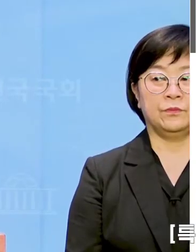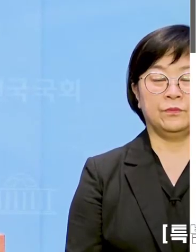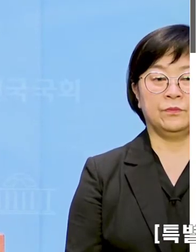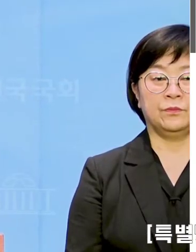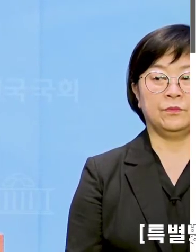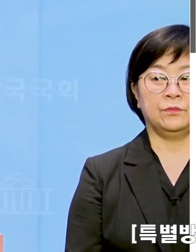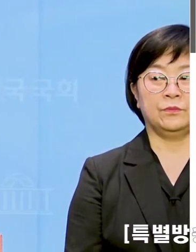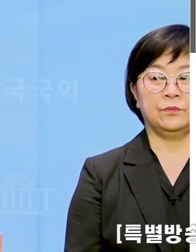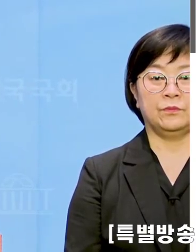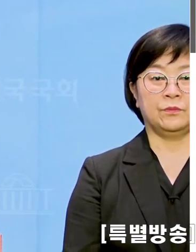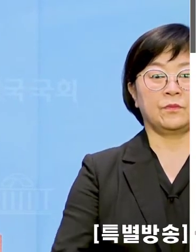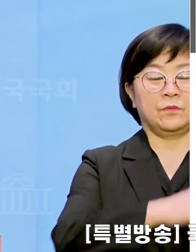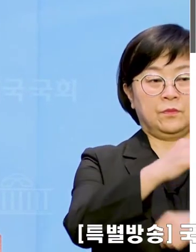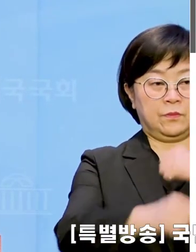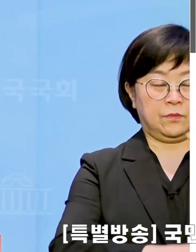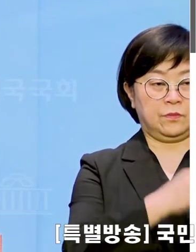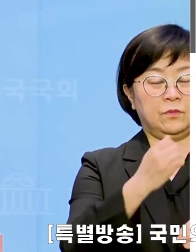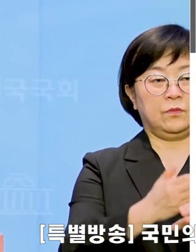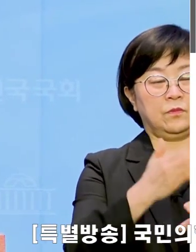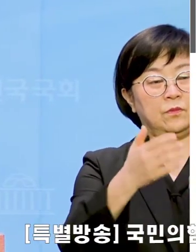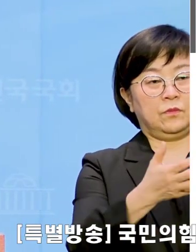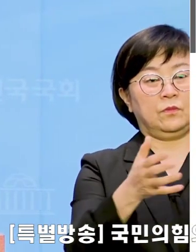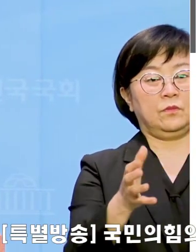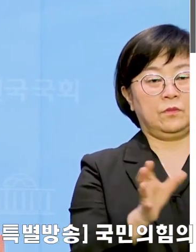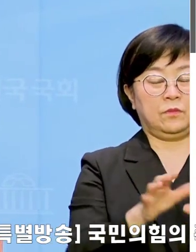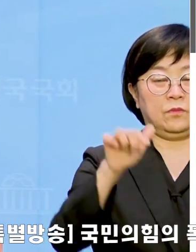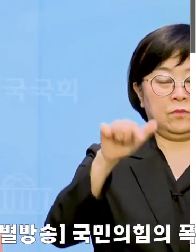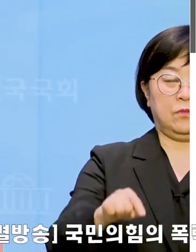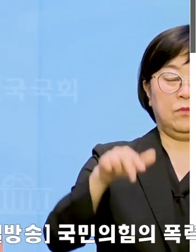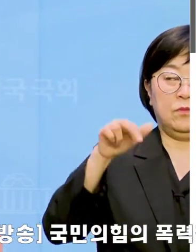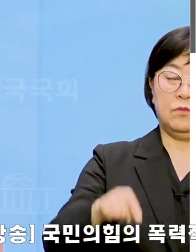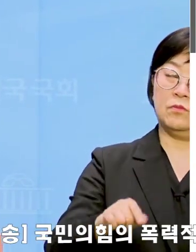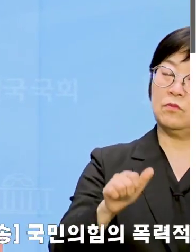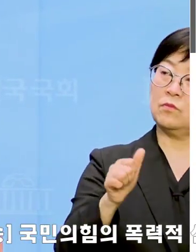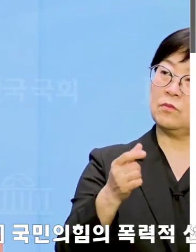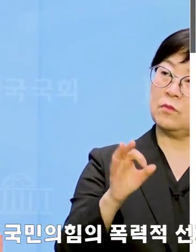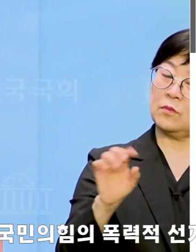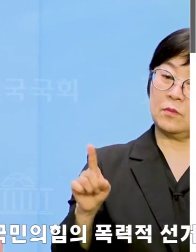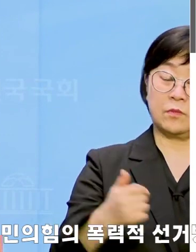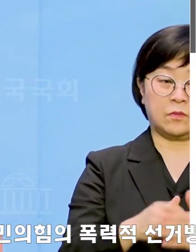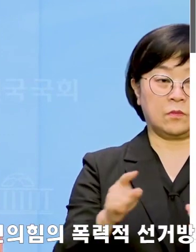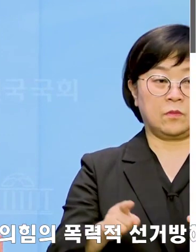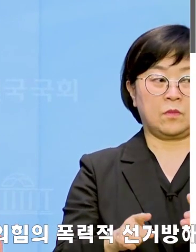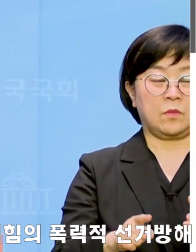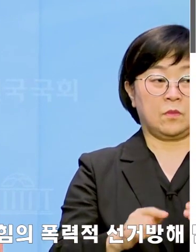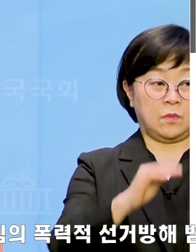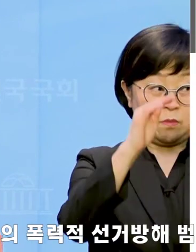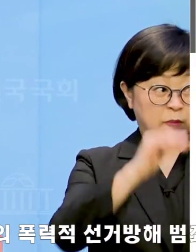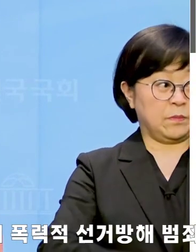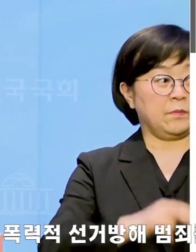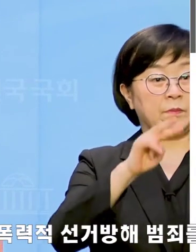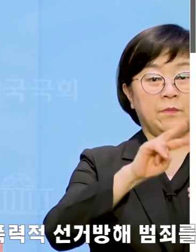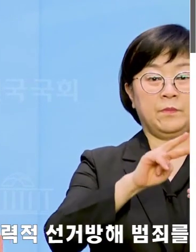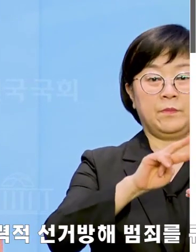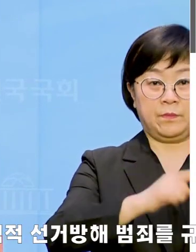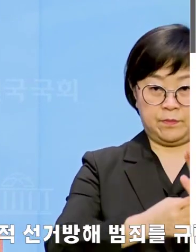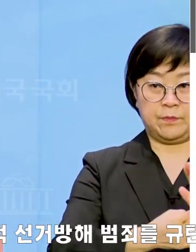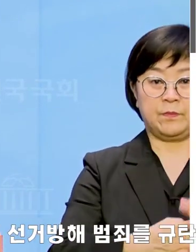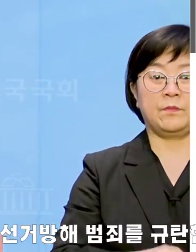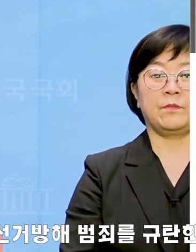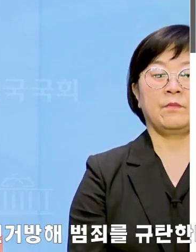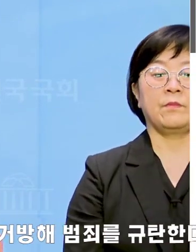자유통일당 구주와 대변인입니다. 오늘 자유통일당 성명서 발표하도록 하겠습니다.